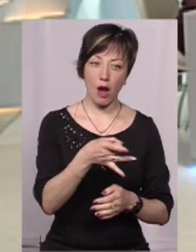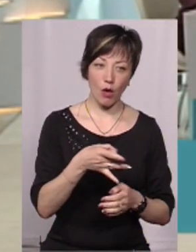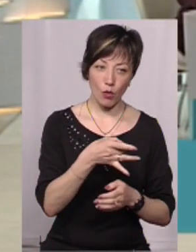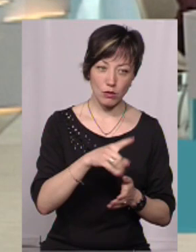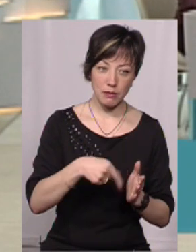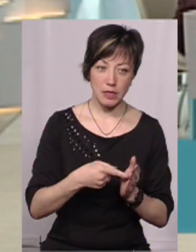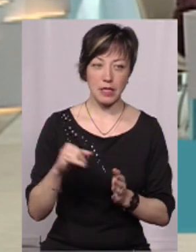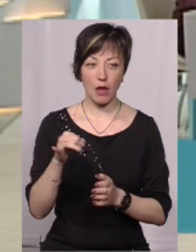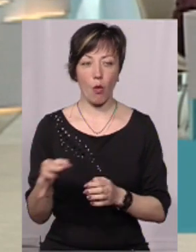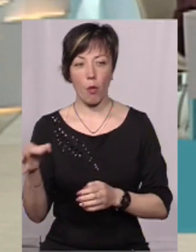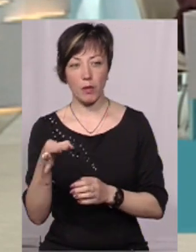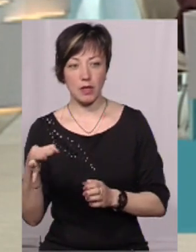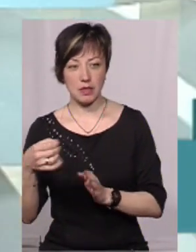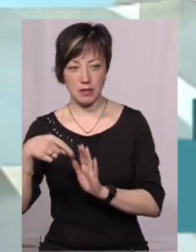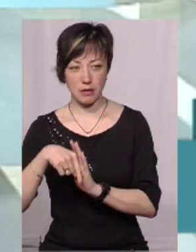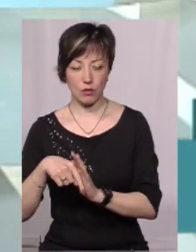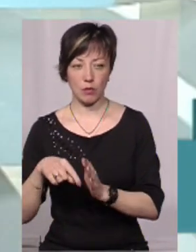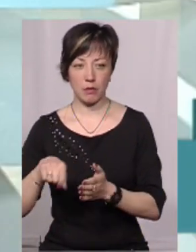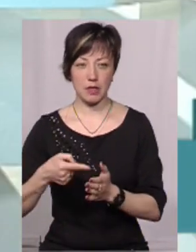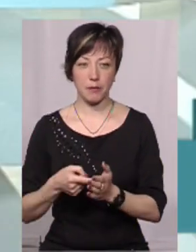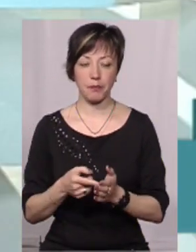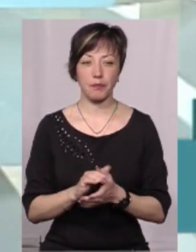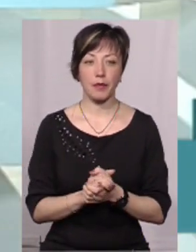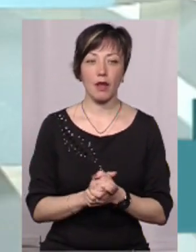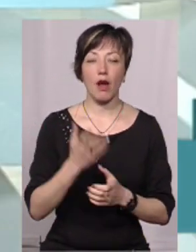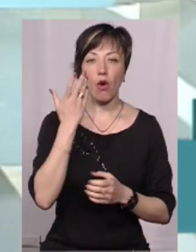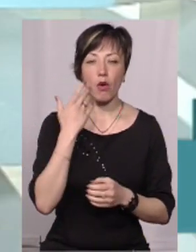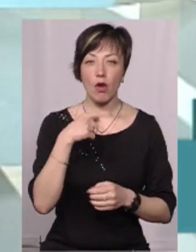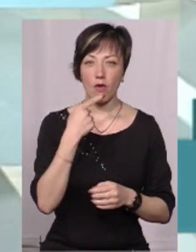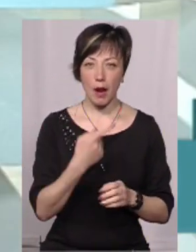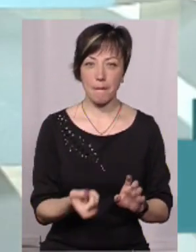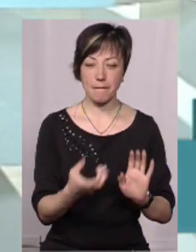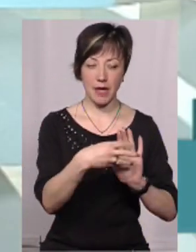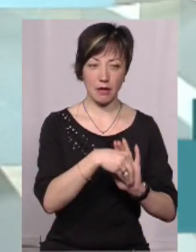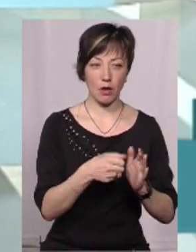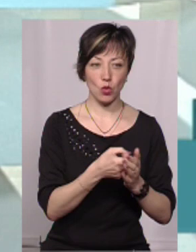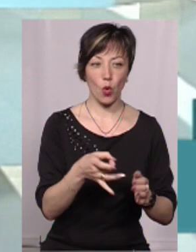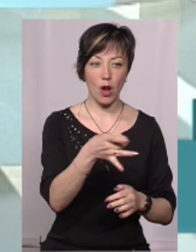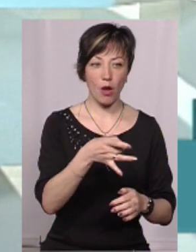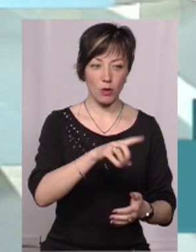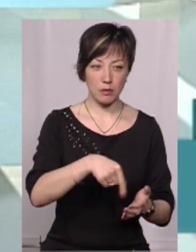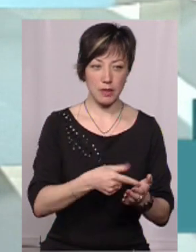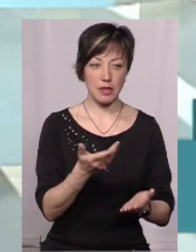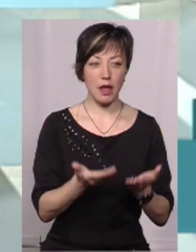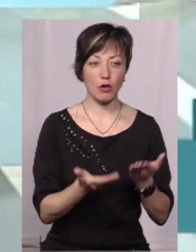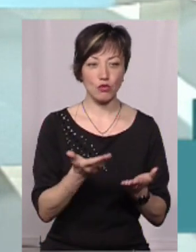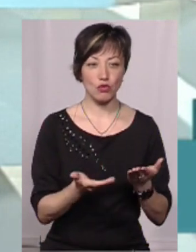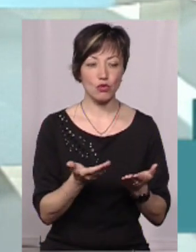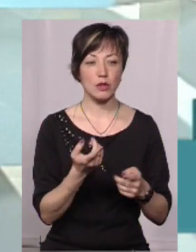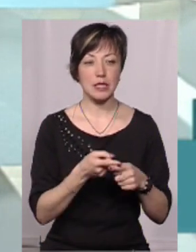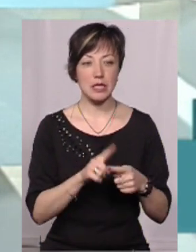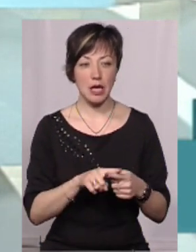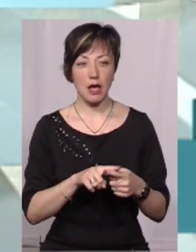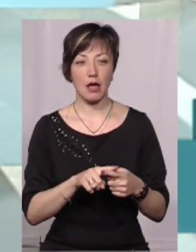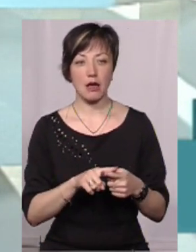значення і от саме обласного? Коли ми говоримо про приєднання до міст районного значення, якщо це все